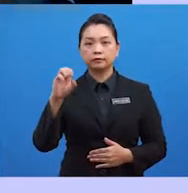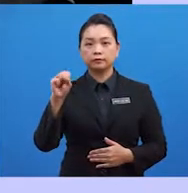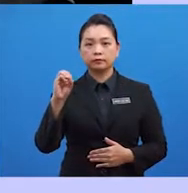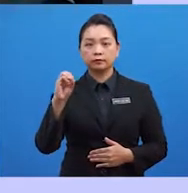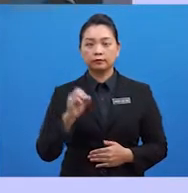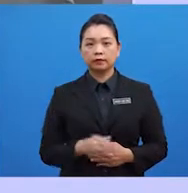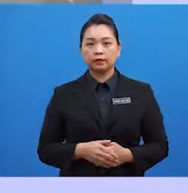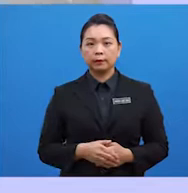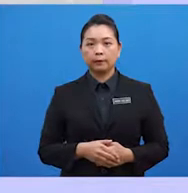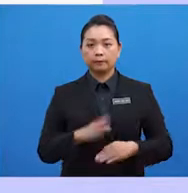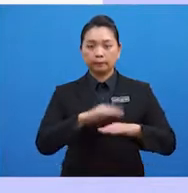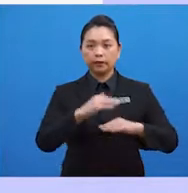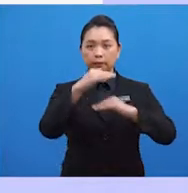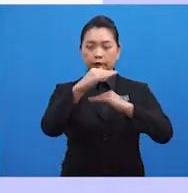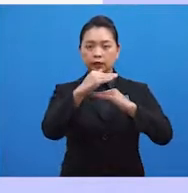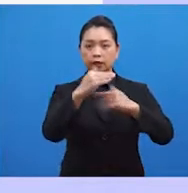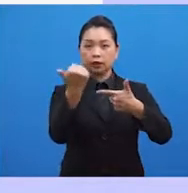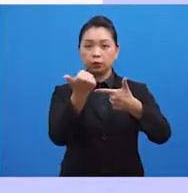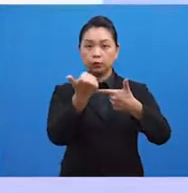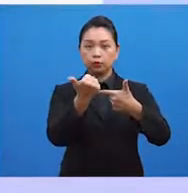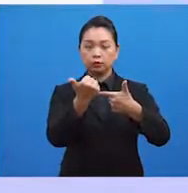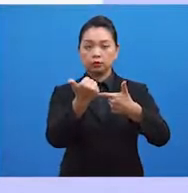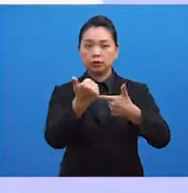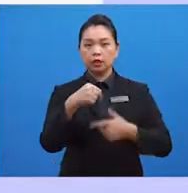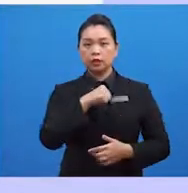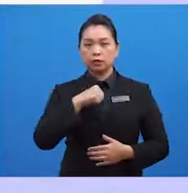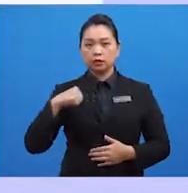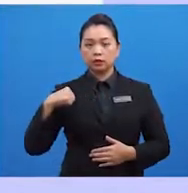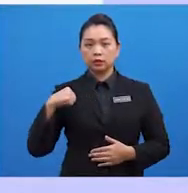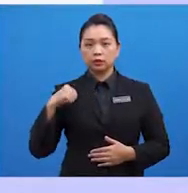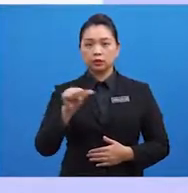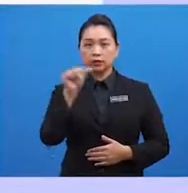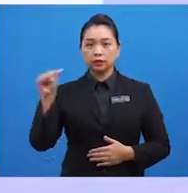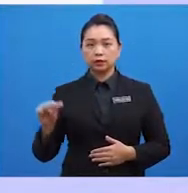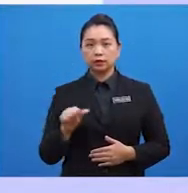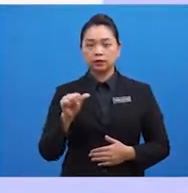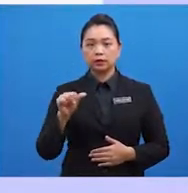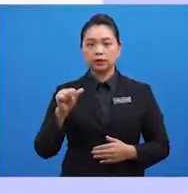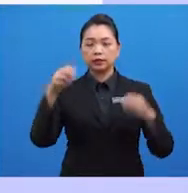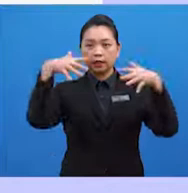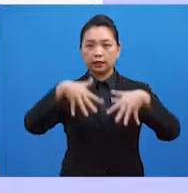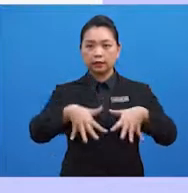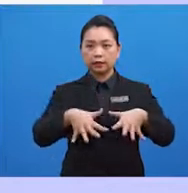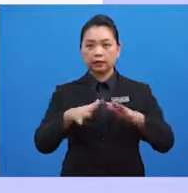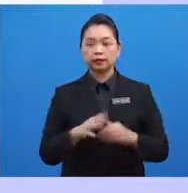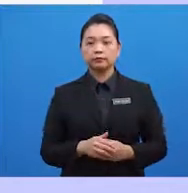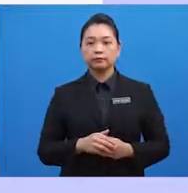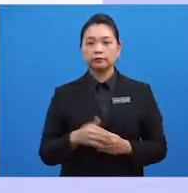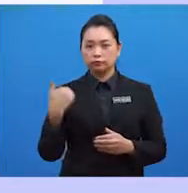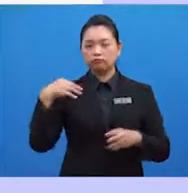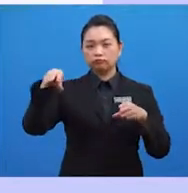Pada peringkat kedua, keanggotaan ASEAN disertai oleh kumpulan